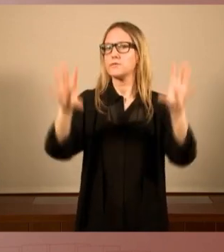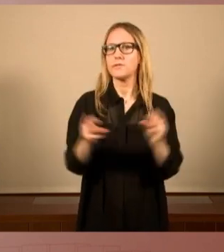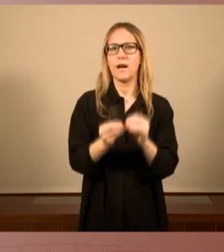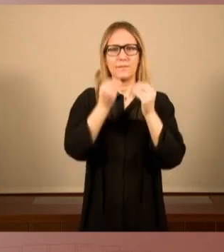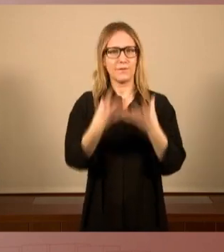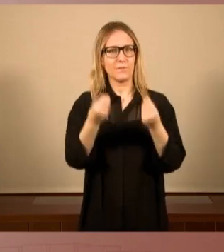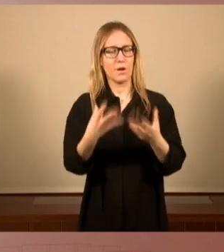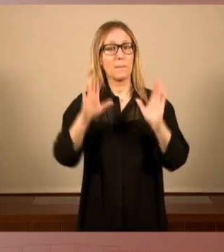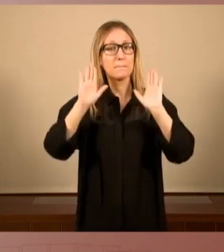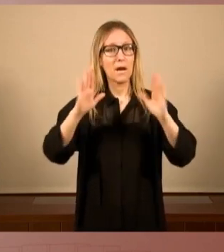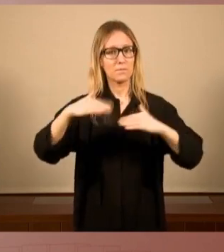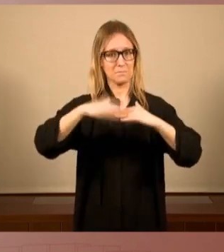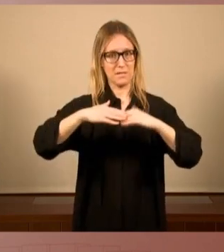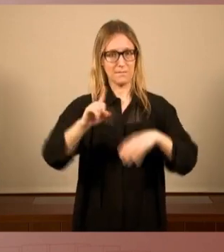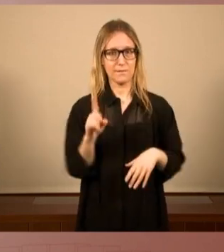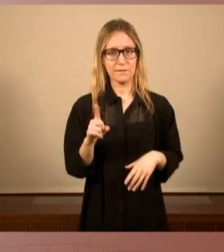exercint aquesta